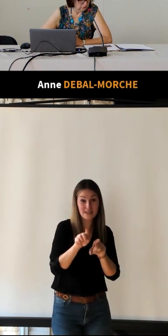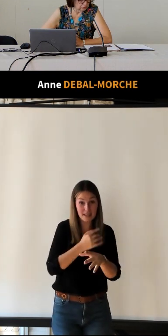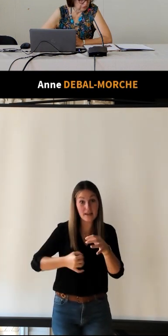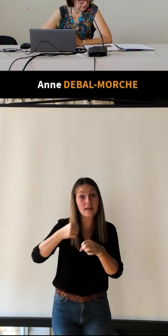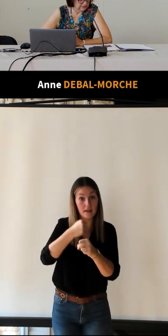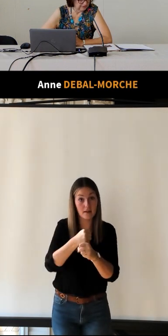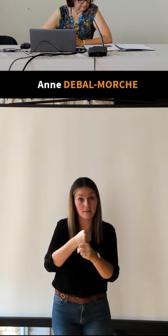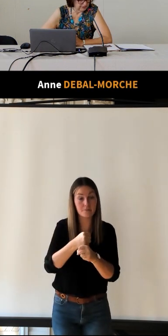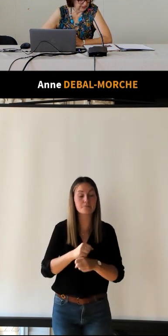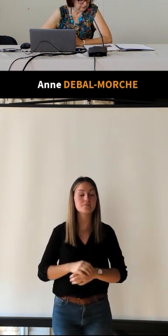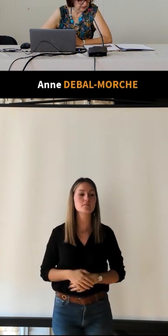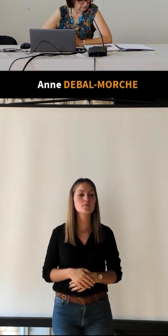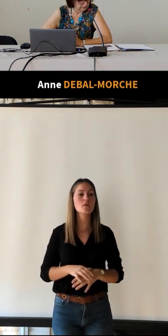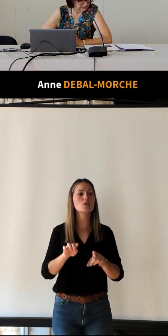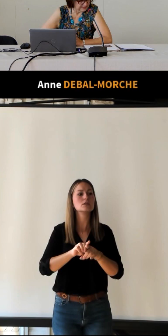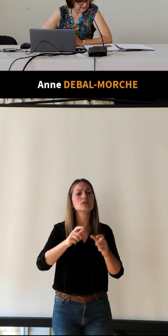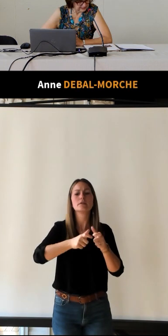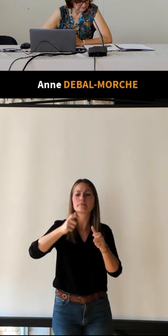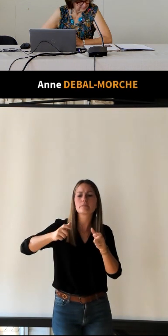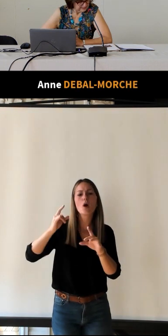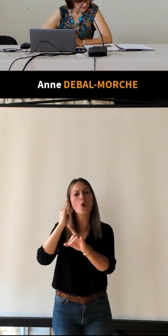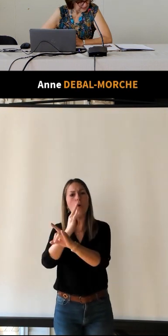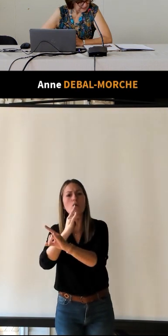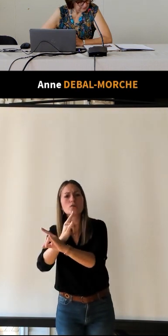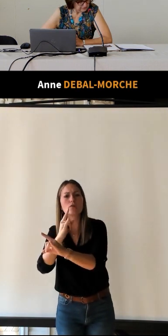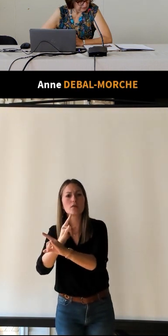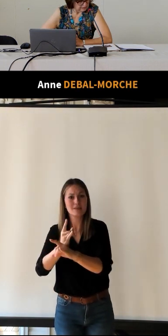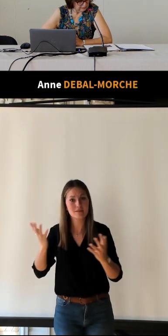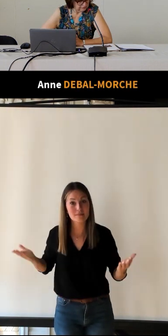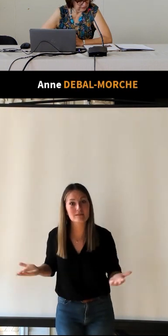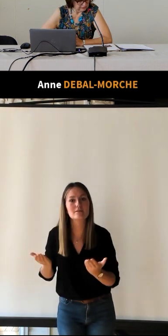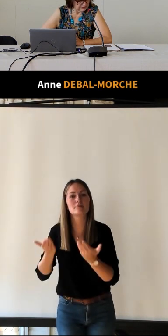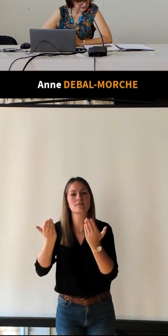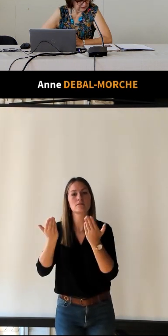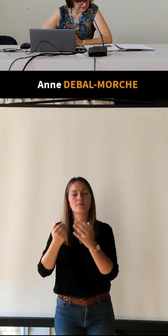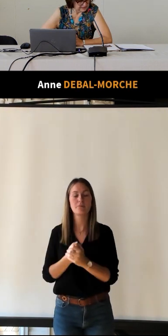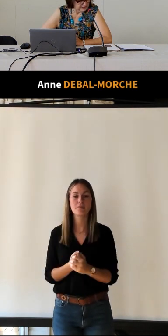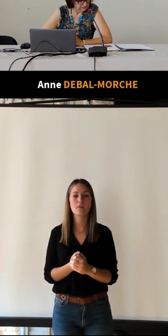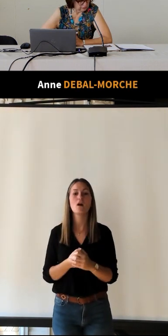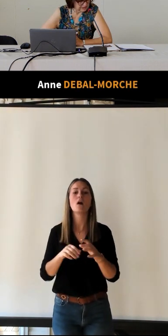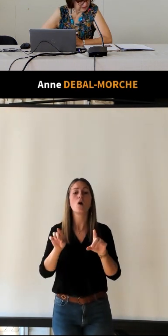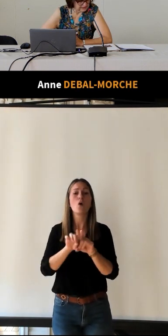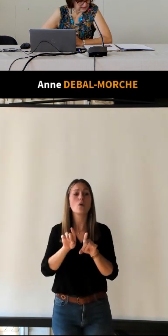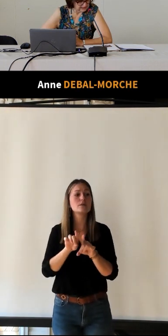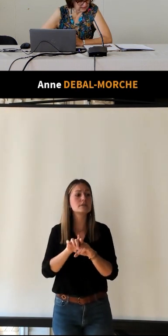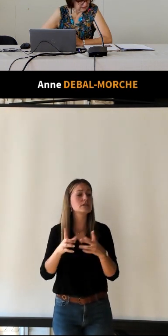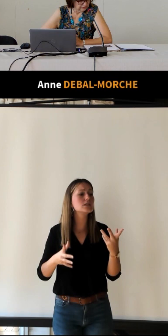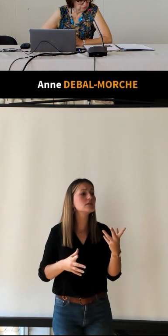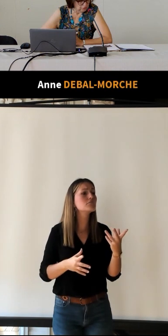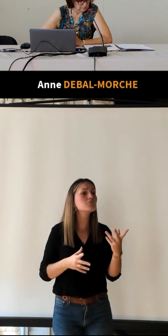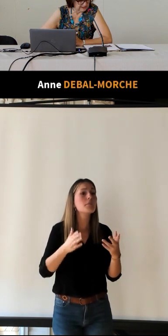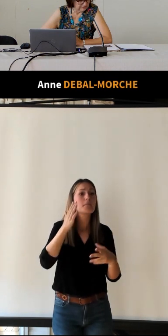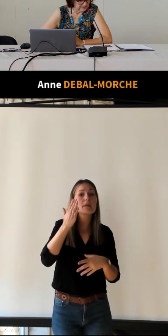'intérêt de tous le développement de'industrie hôtelière. Il entend fournir une aide efficace à toutes les initiatives